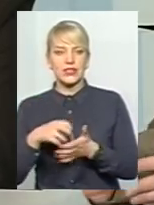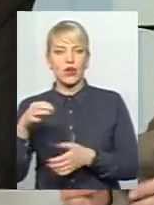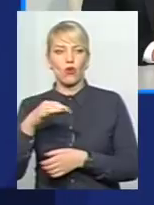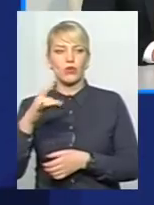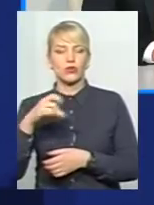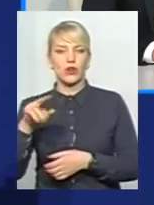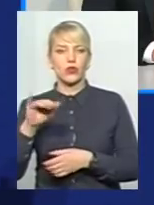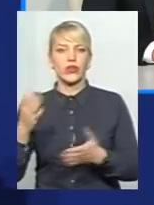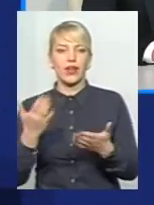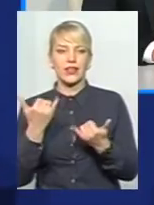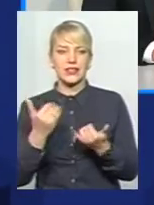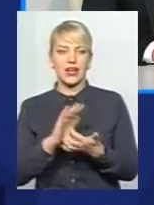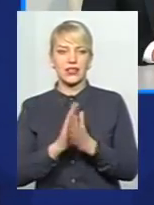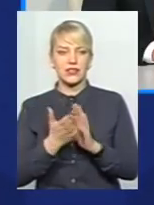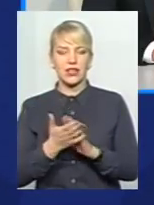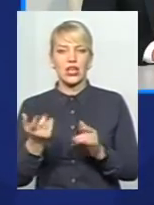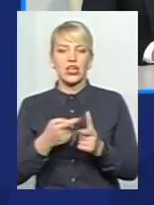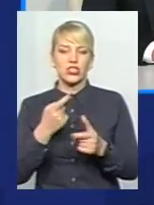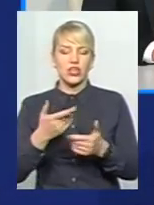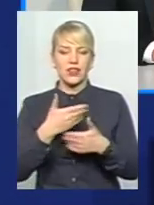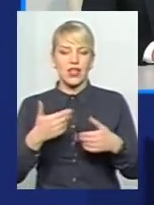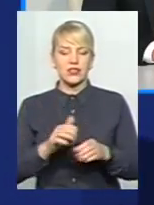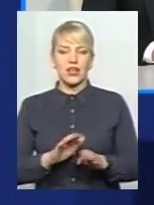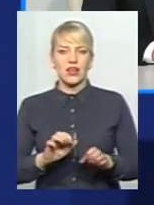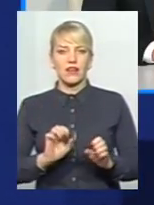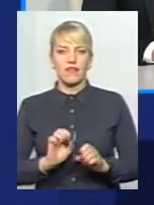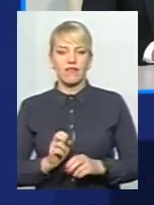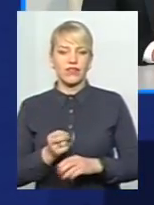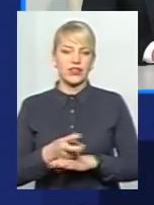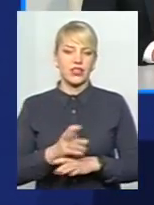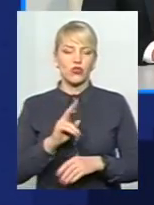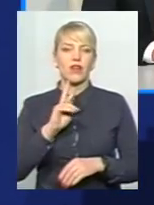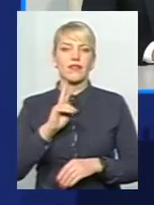які зараз там. Чи нас відкинули як місто, вони шукають якогось іншого.